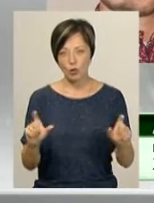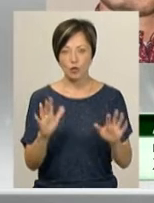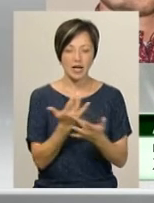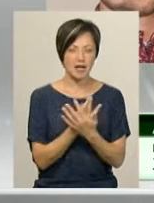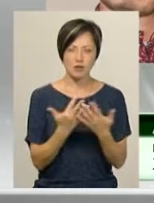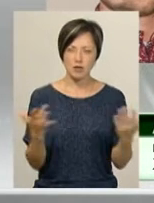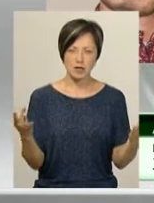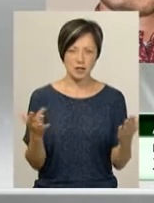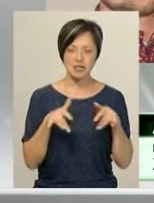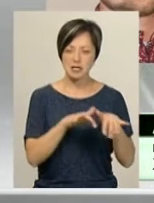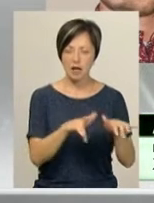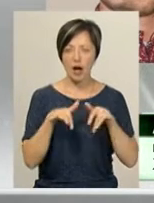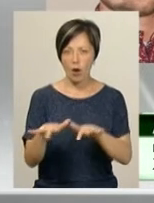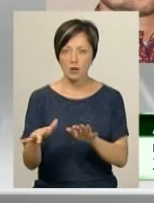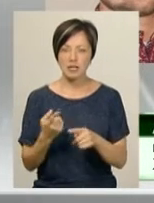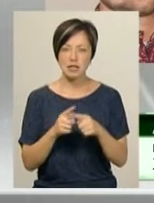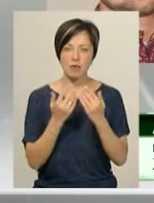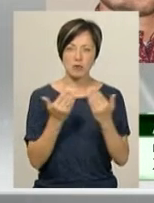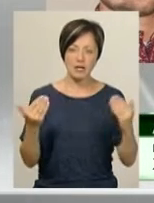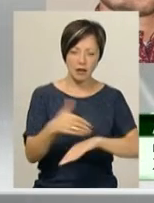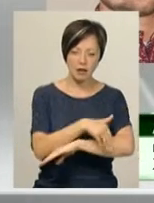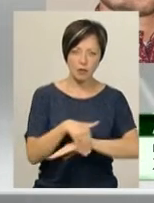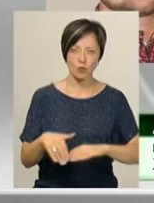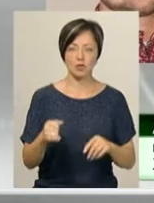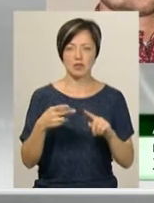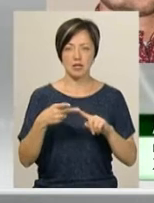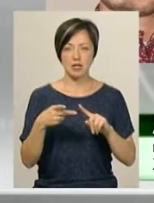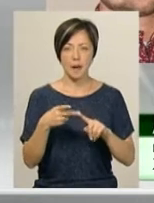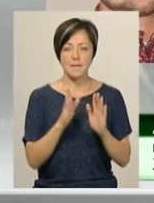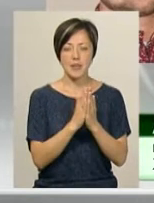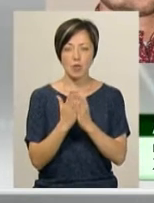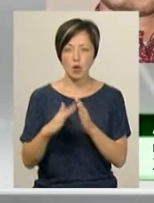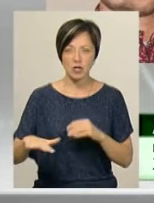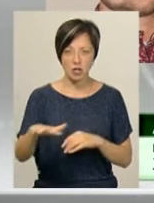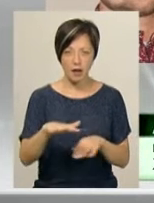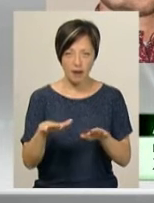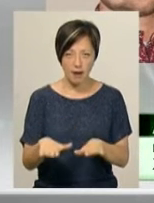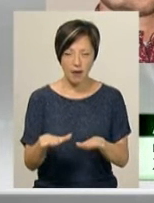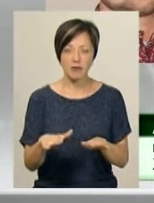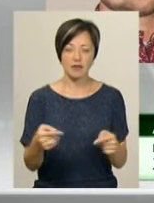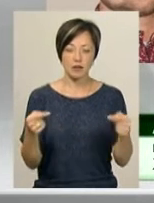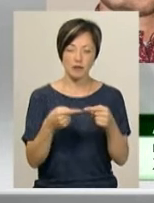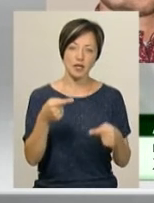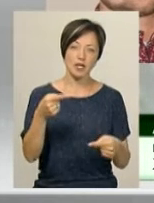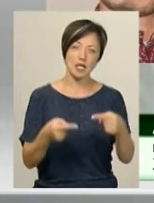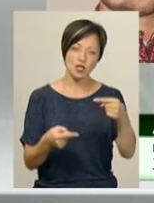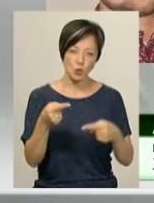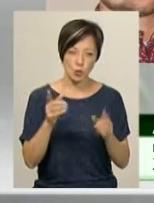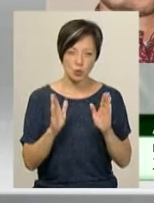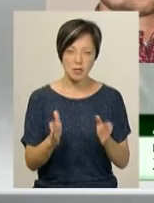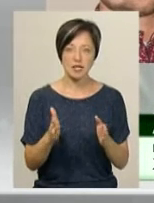різноманітні абсолютно заходи. Це і музей під відкритим небом, це і бібліотечна галявина, відповідні дискусії,